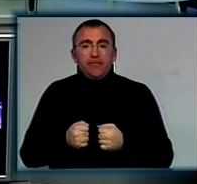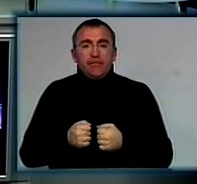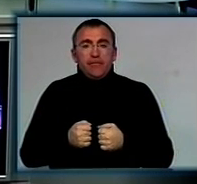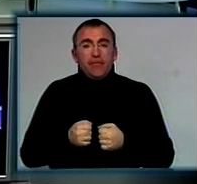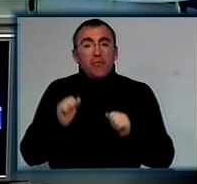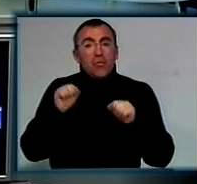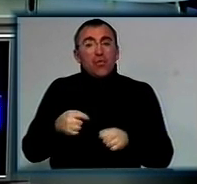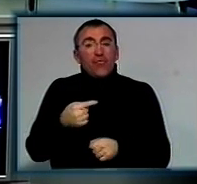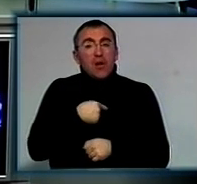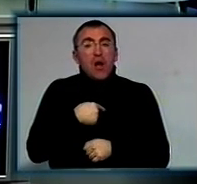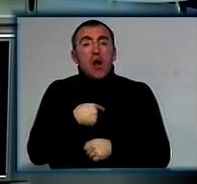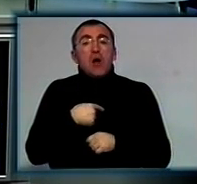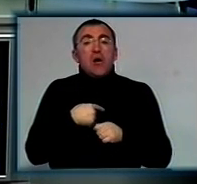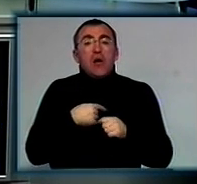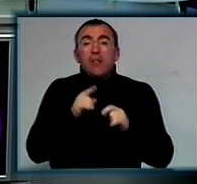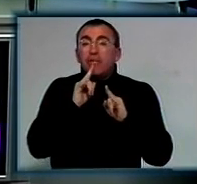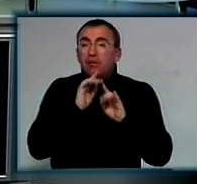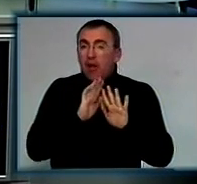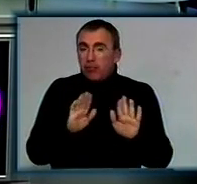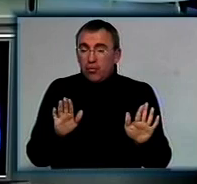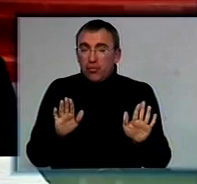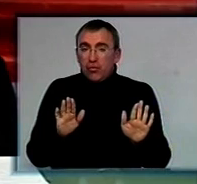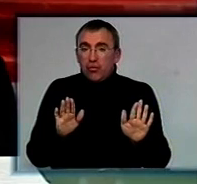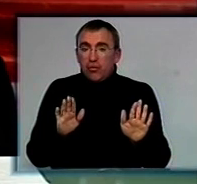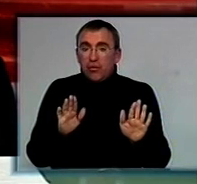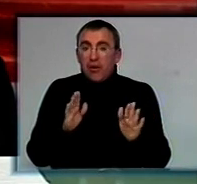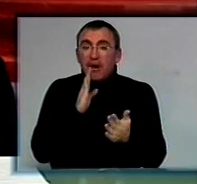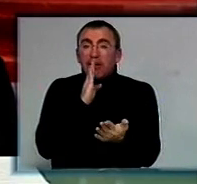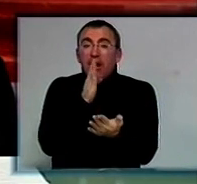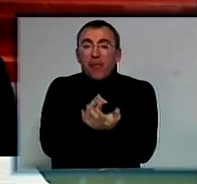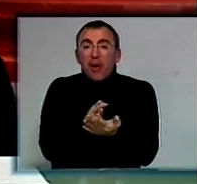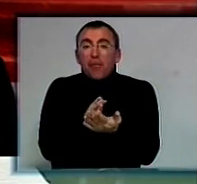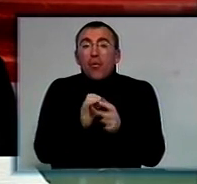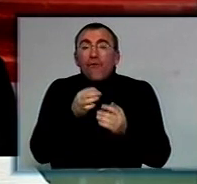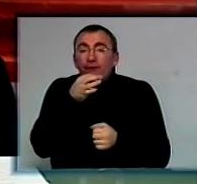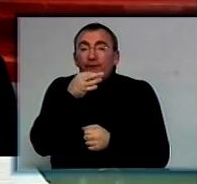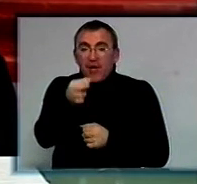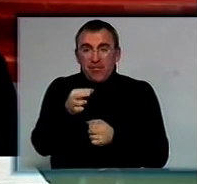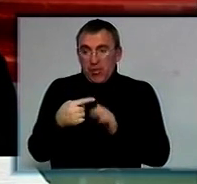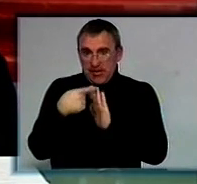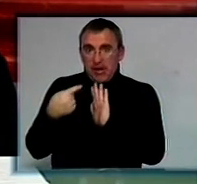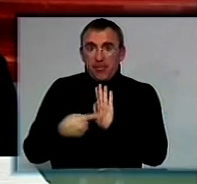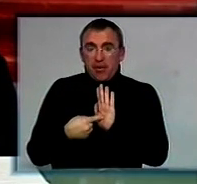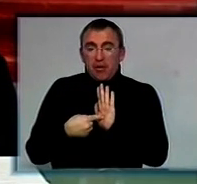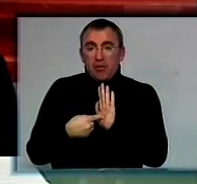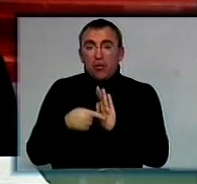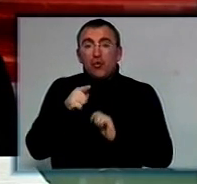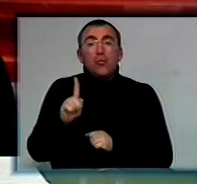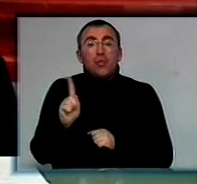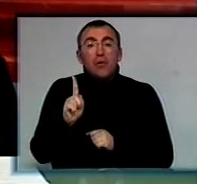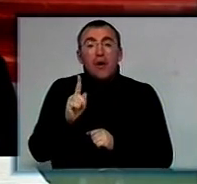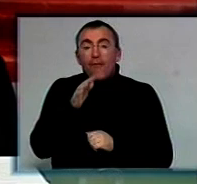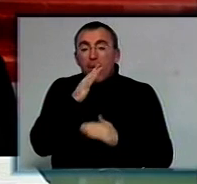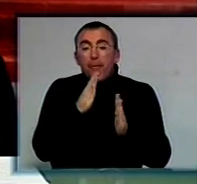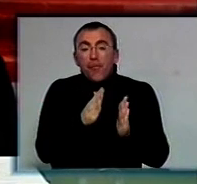можливо, я знову таки не буду напряму відповідати на це питання, тому що в процесі